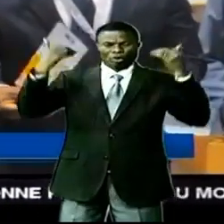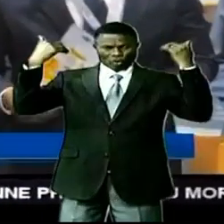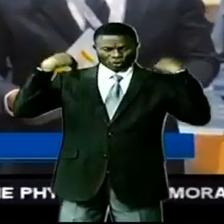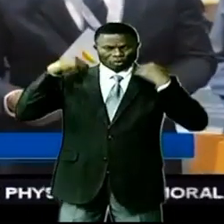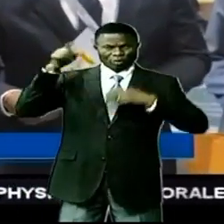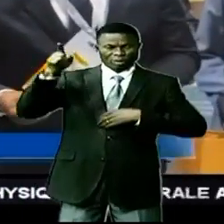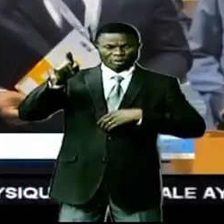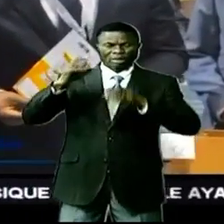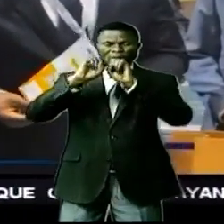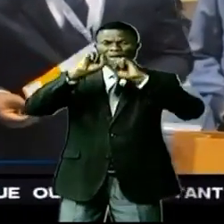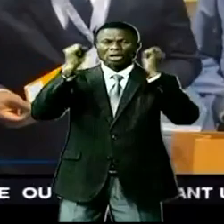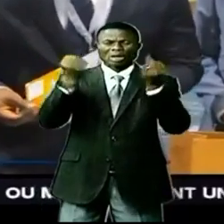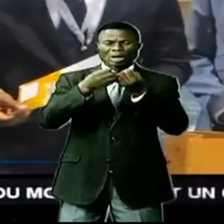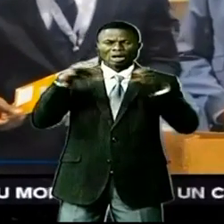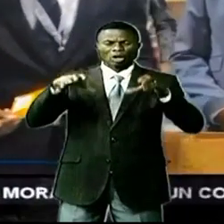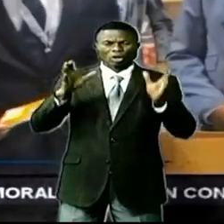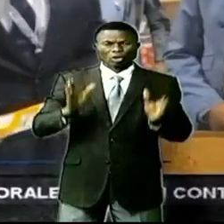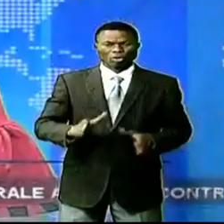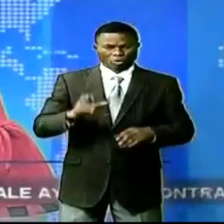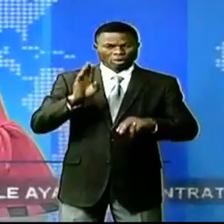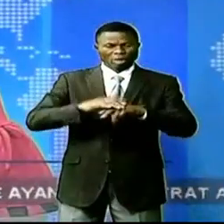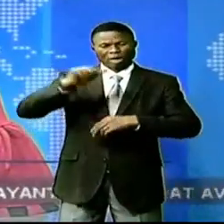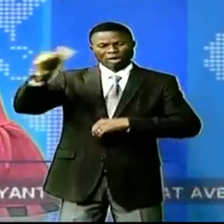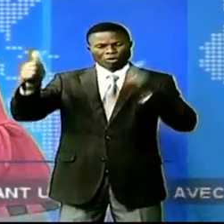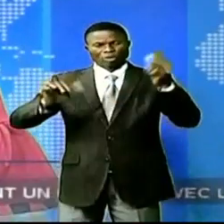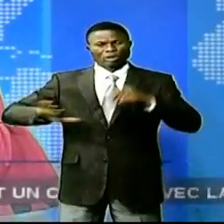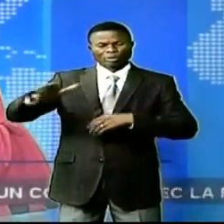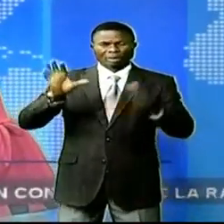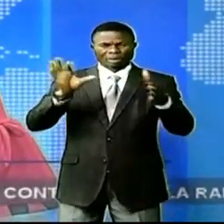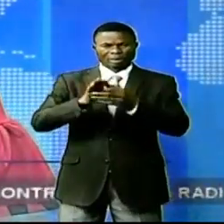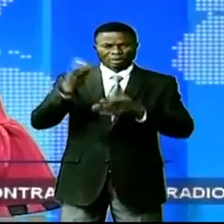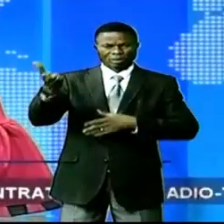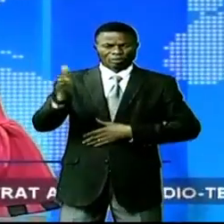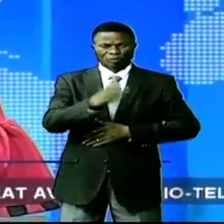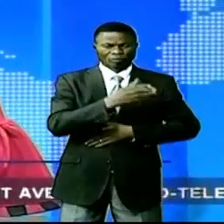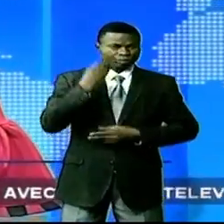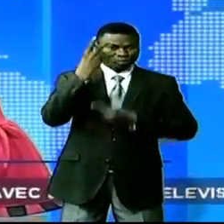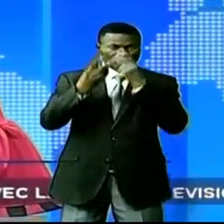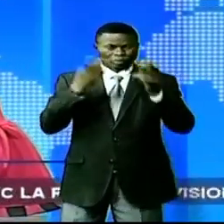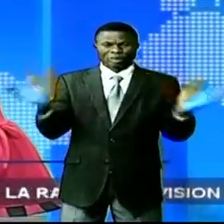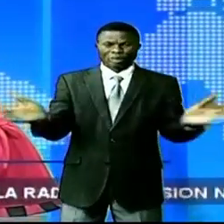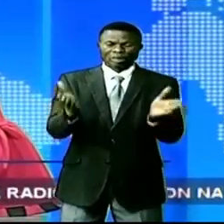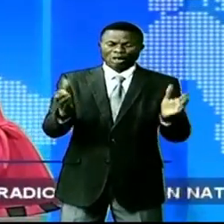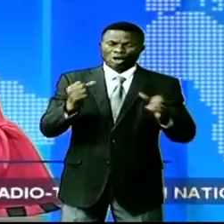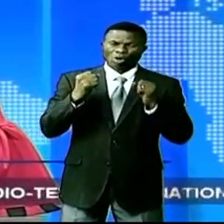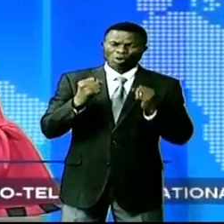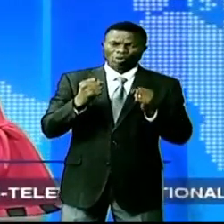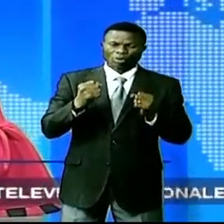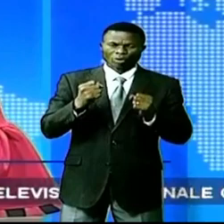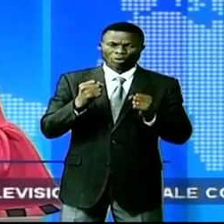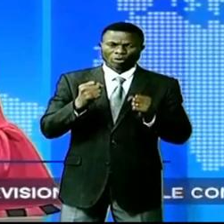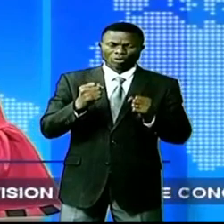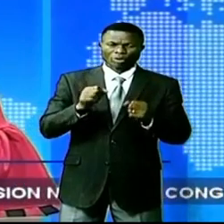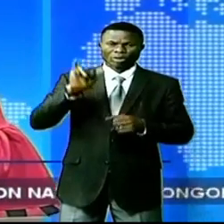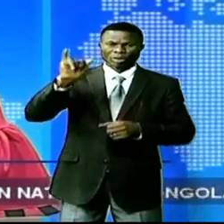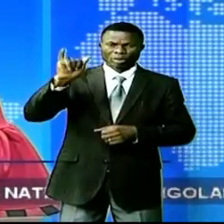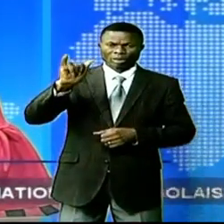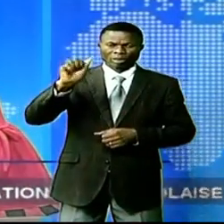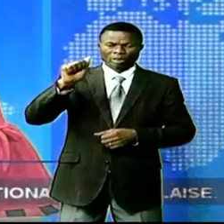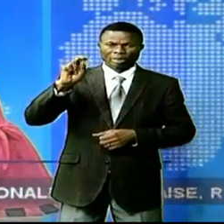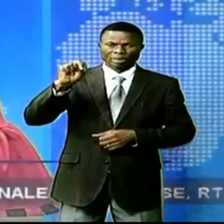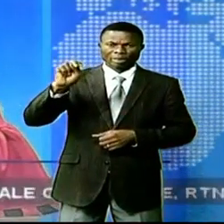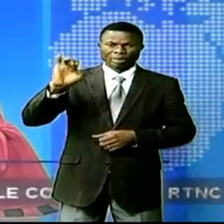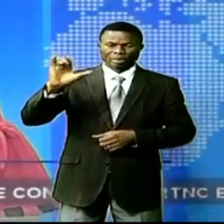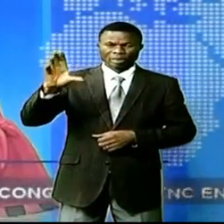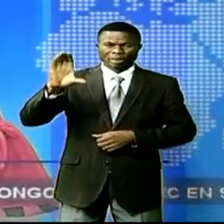et les entrepreneurs congolais et d'ailleurs. C'est une visite de reconfort effectuée par Yannick Loutandila,